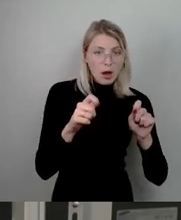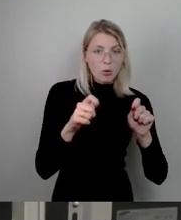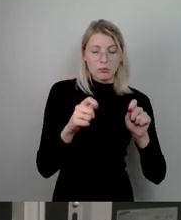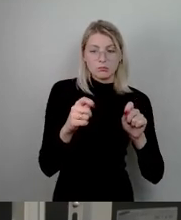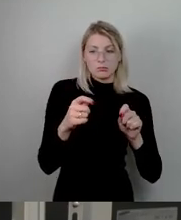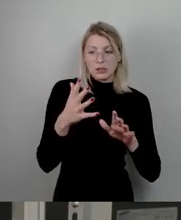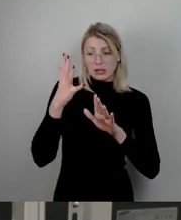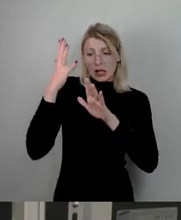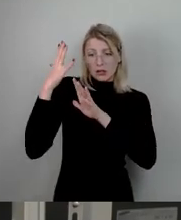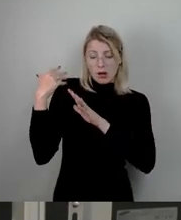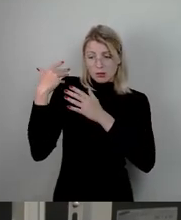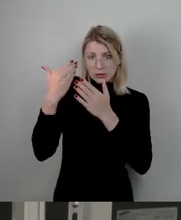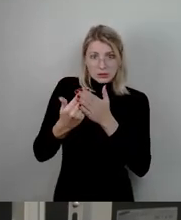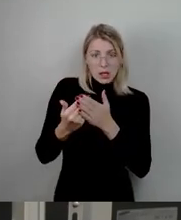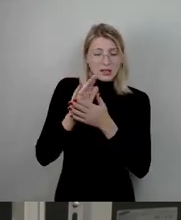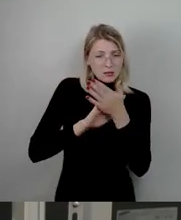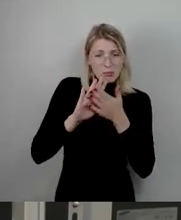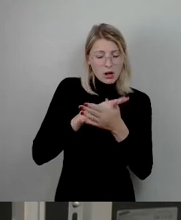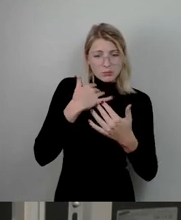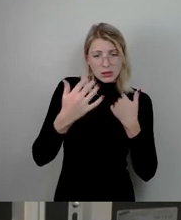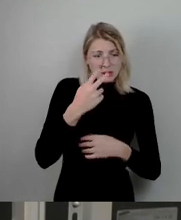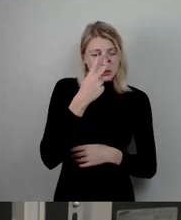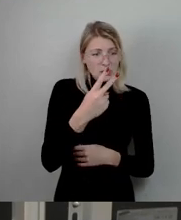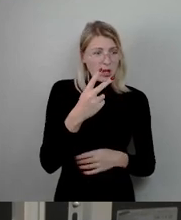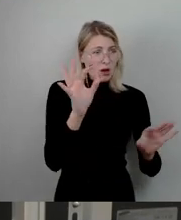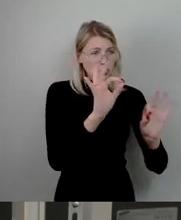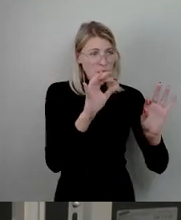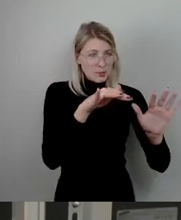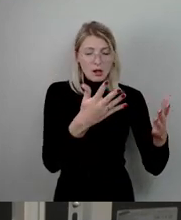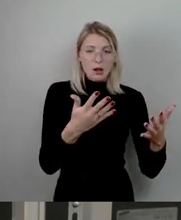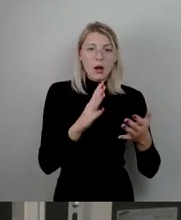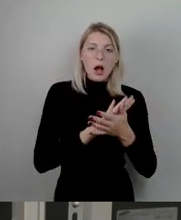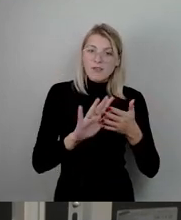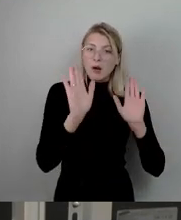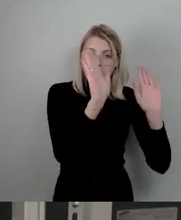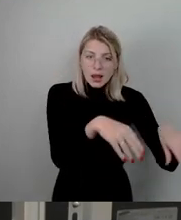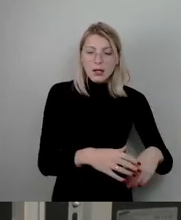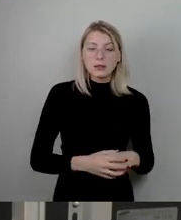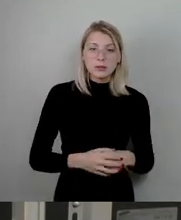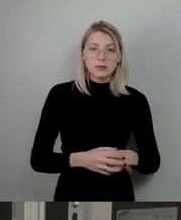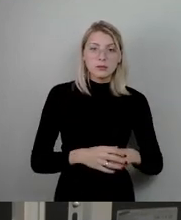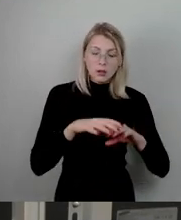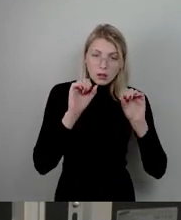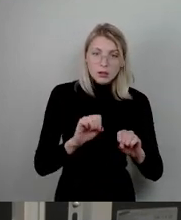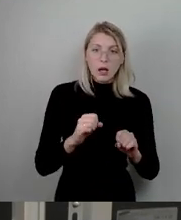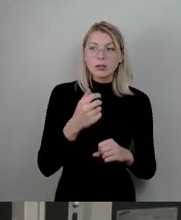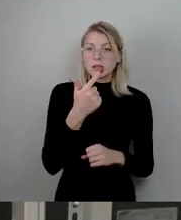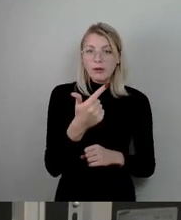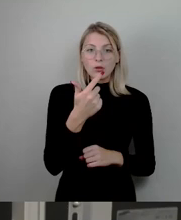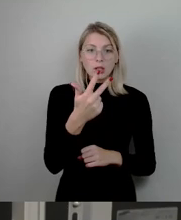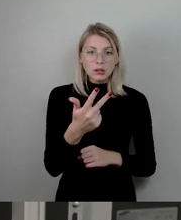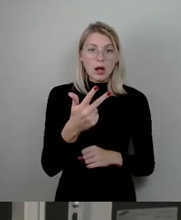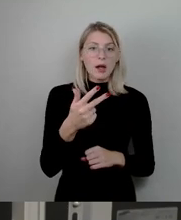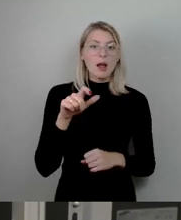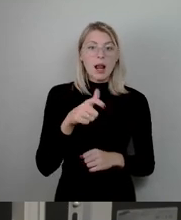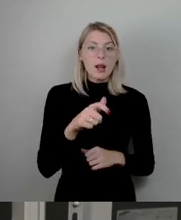einen Riesenbericht gesehen, dass es da ganz schlimm wäre. Wenn wir das lassen, dann können wir wahrscheinlich zwei oder drei Elbermares bauen. Es